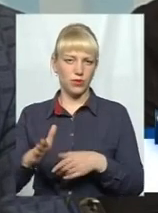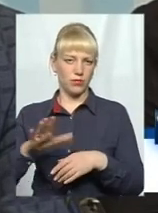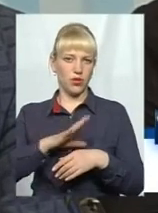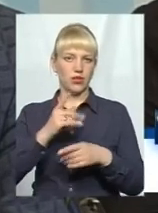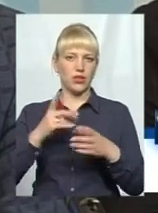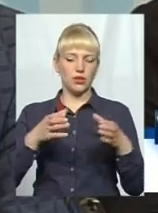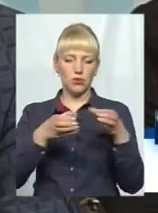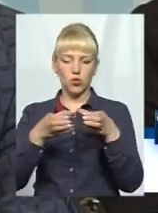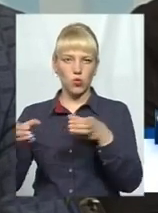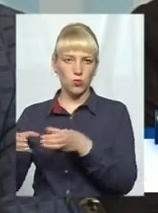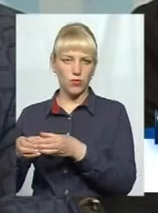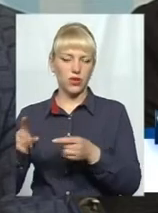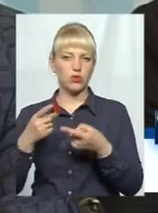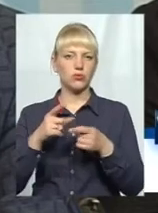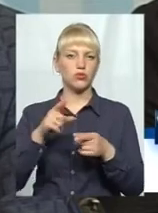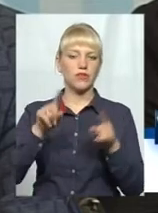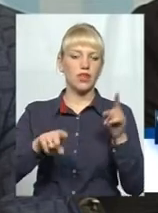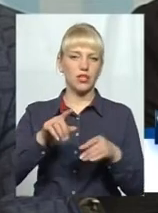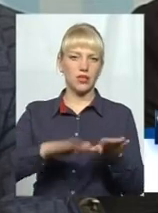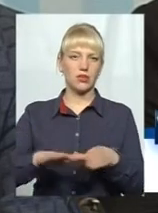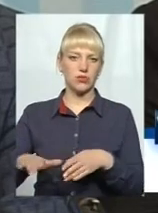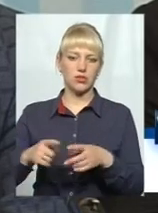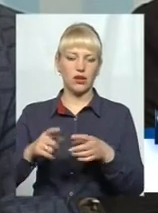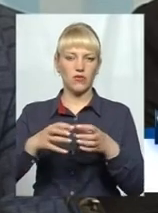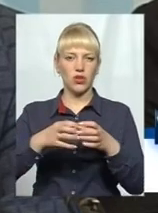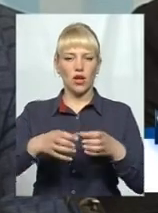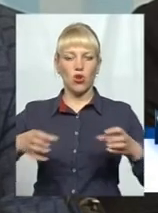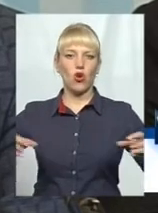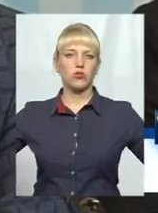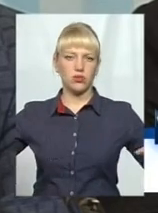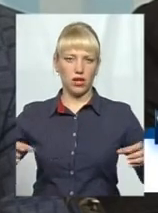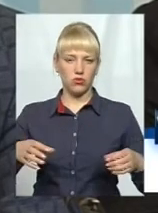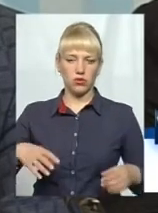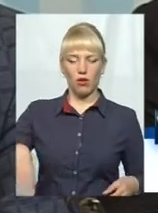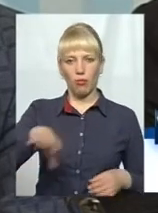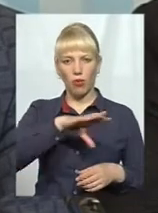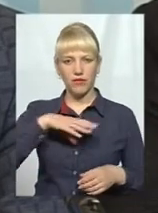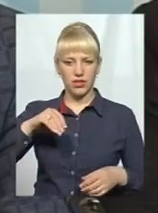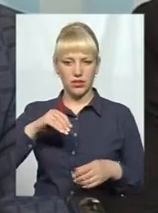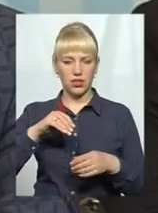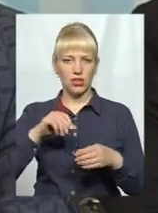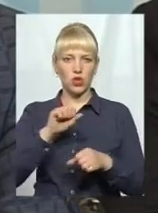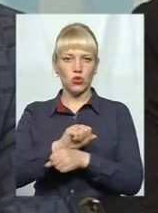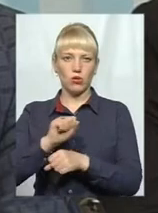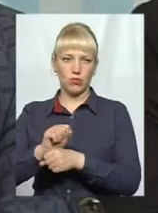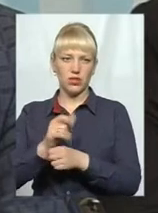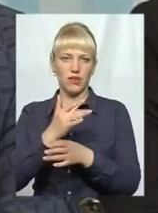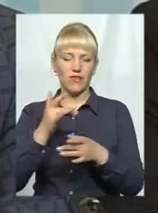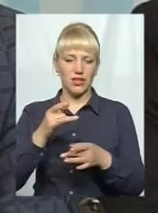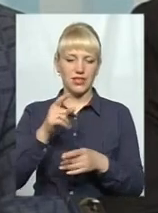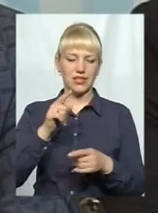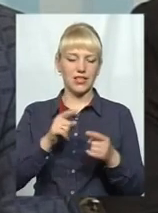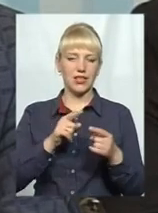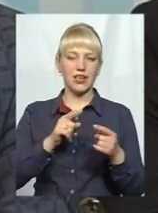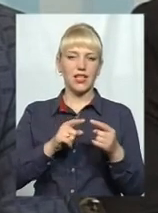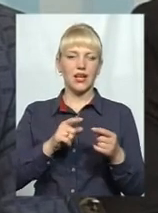згрупувати, тому що в деяких місцях вони розтягнуті, як не по всій зупинці, так в різних кінцях мікрорайону стоять, там,